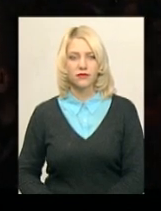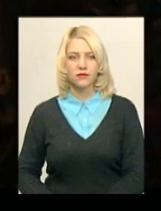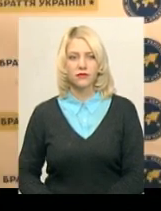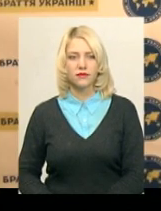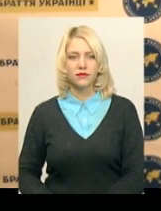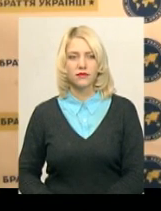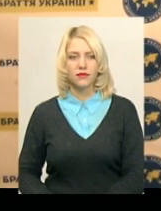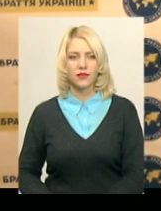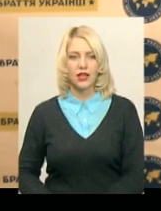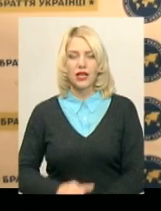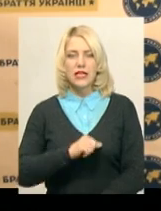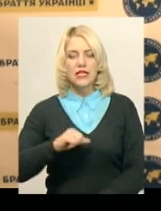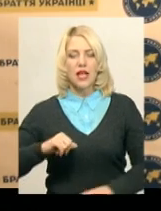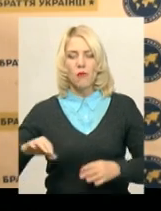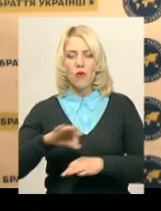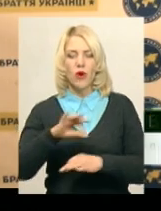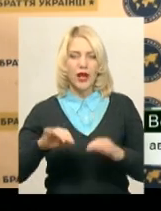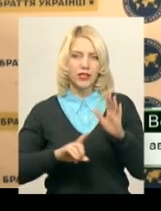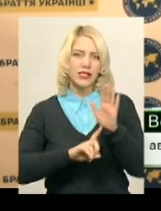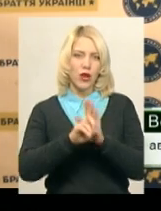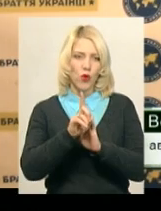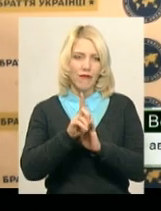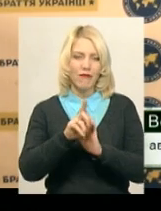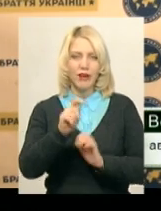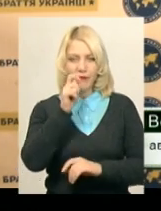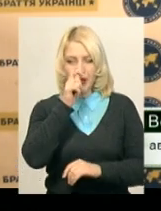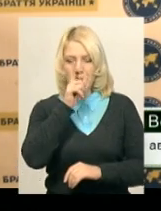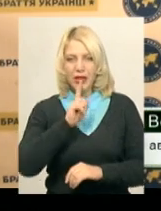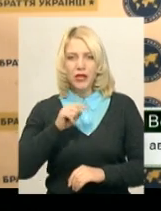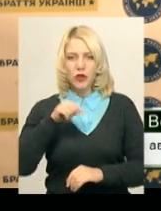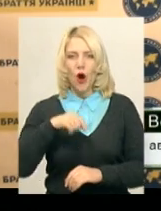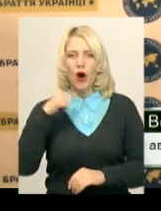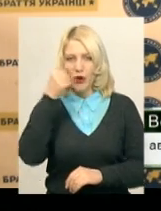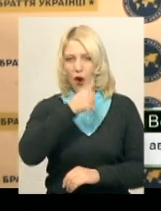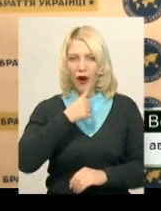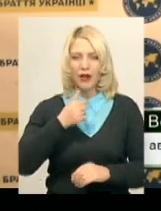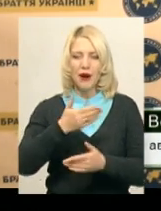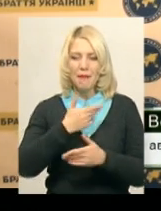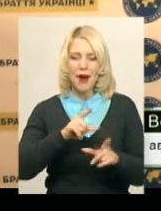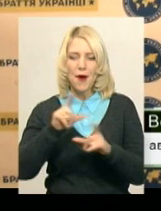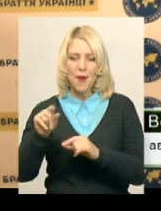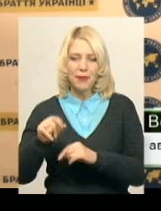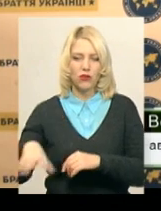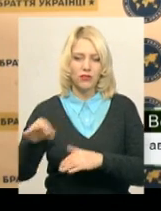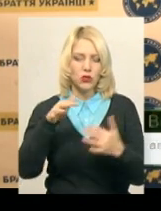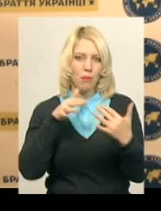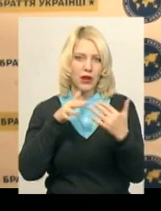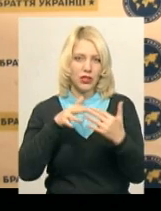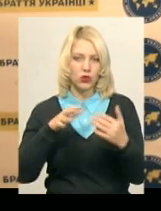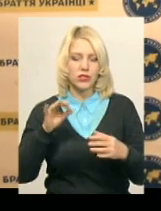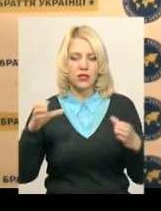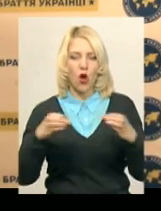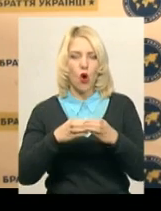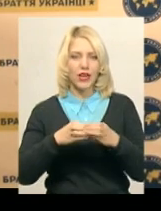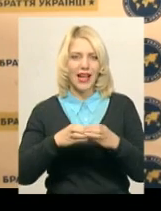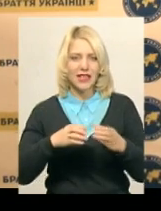Сам проєкт стартував в квітні цього року. Ми об'їхали всю передову з оркестром Збройних сил України